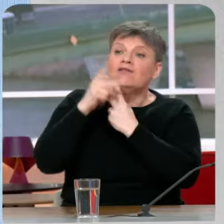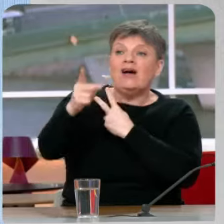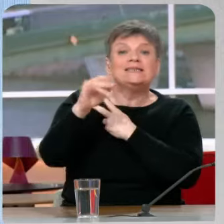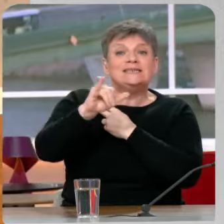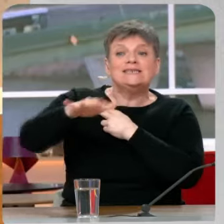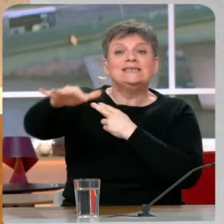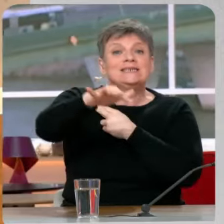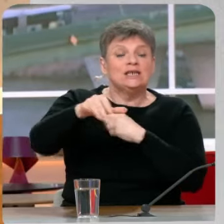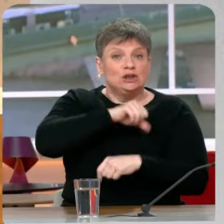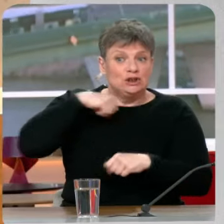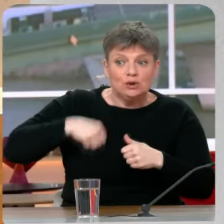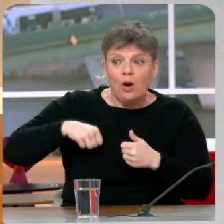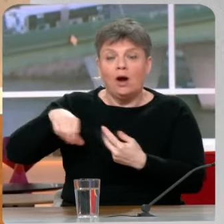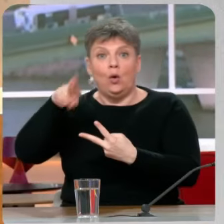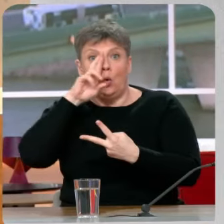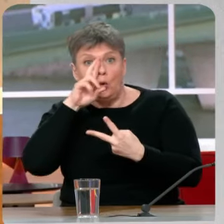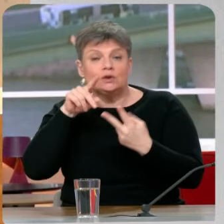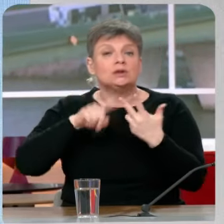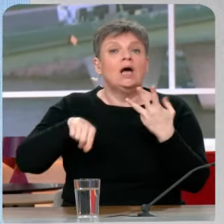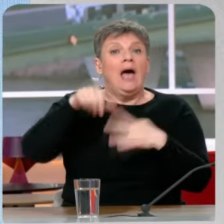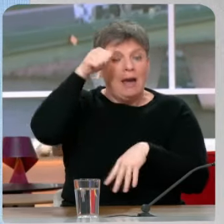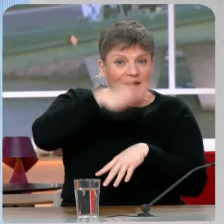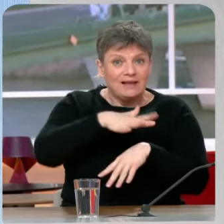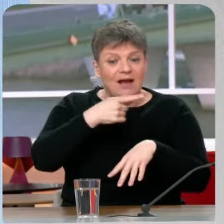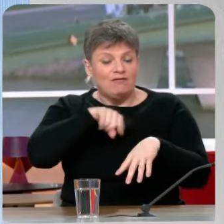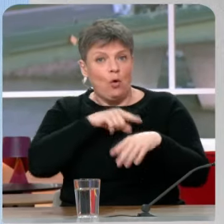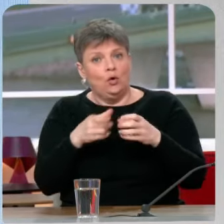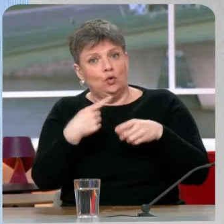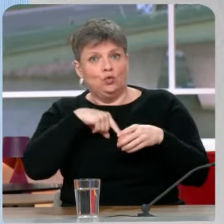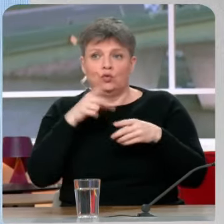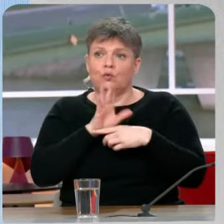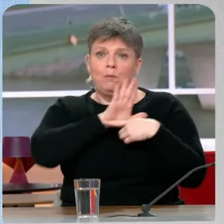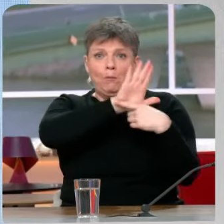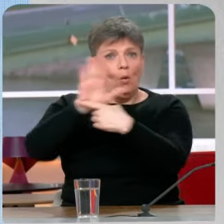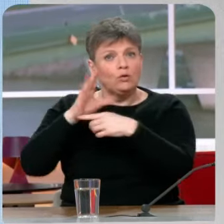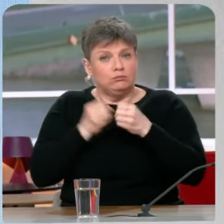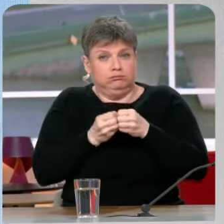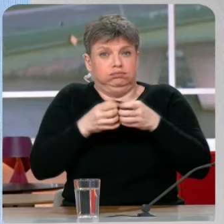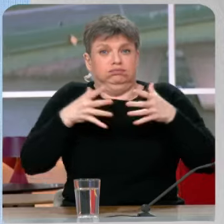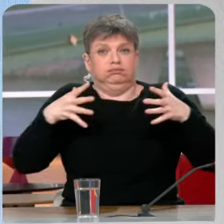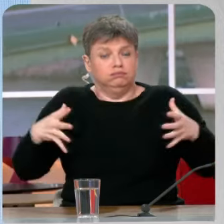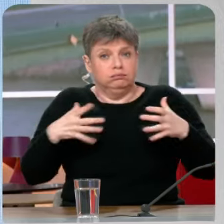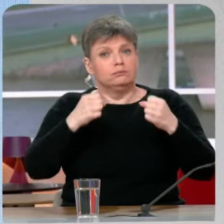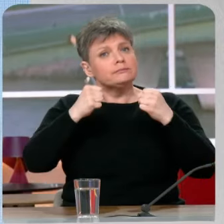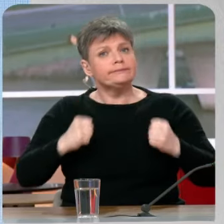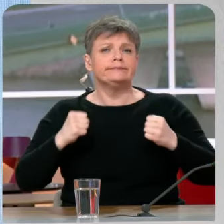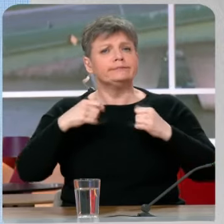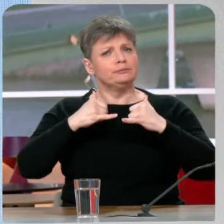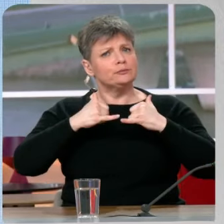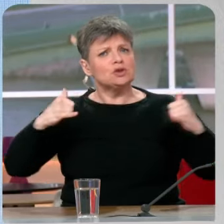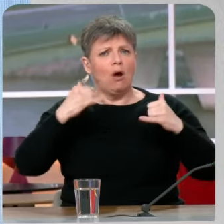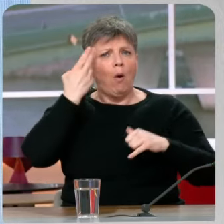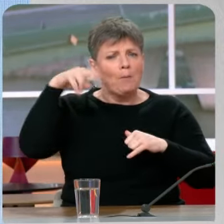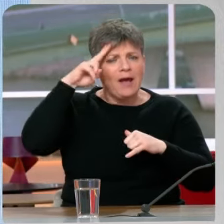dans d'autres, face aux Américains, dans certains. On construit une puissance européenne, puissance industrielle,